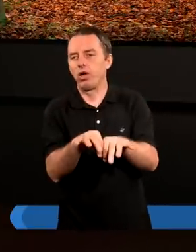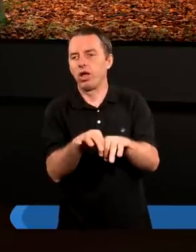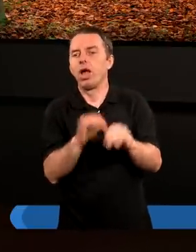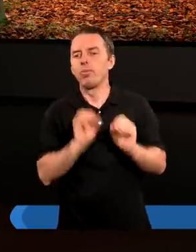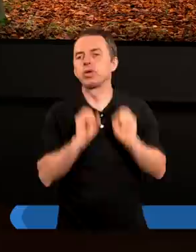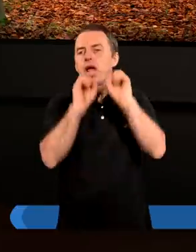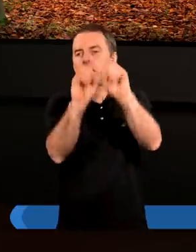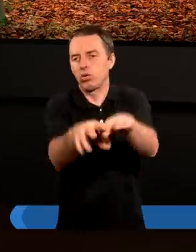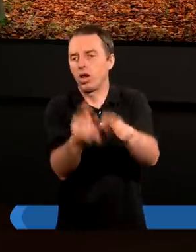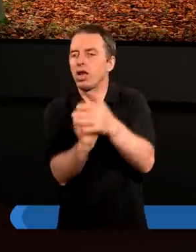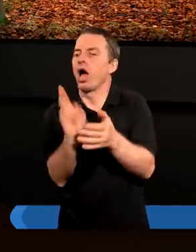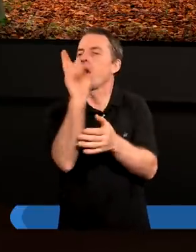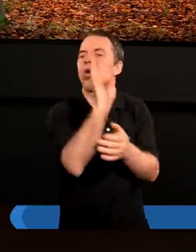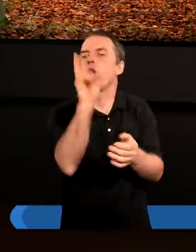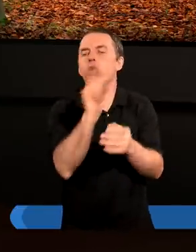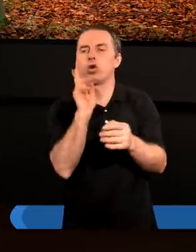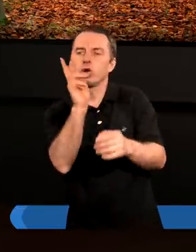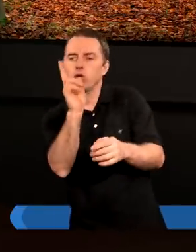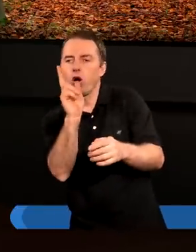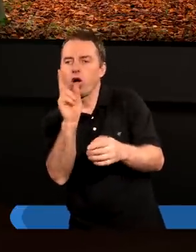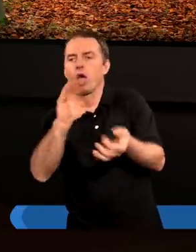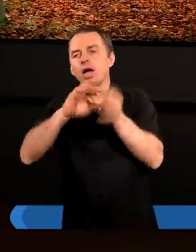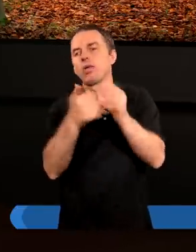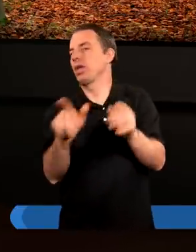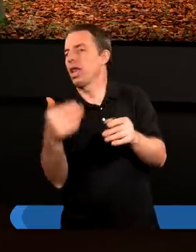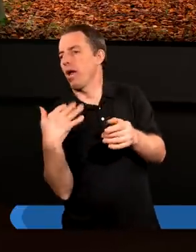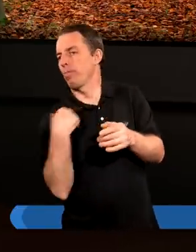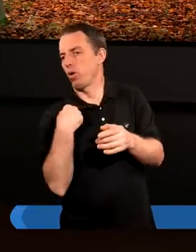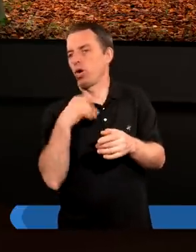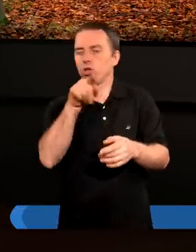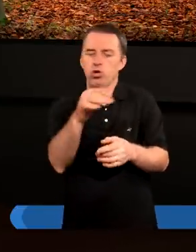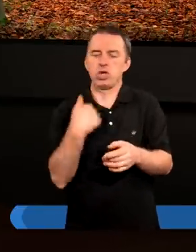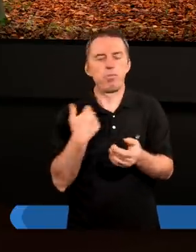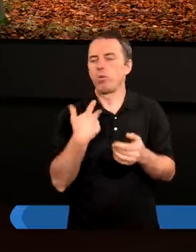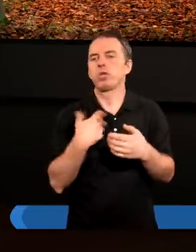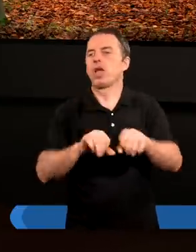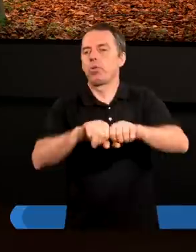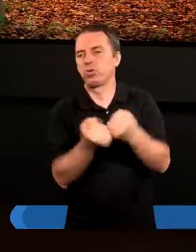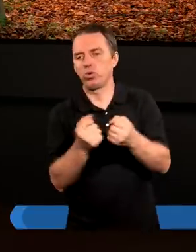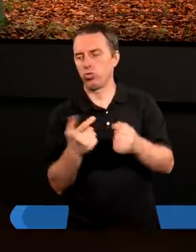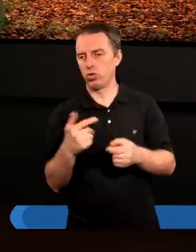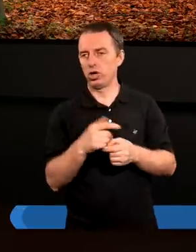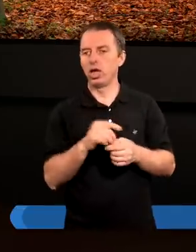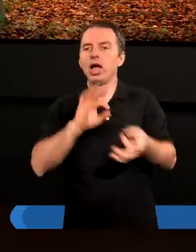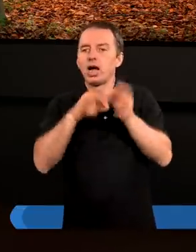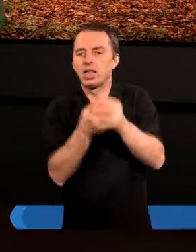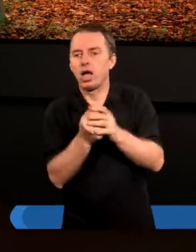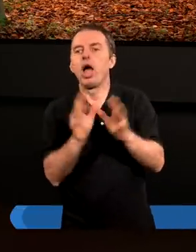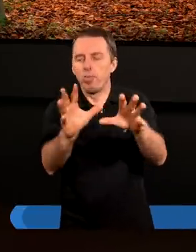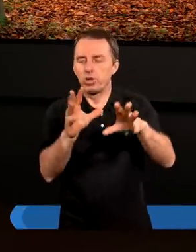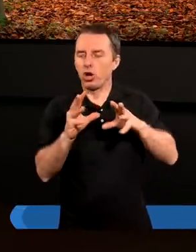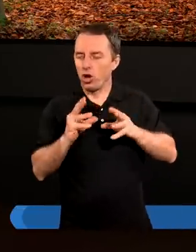przerzucali na kogoś, kto, no gdyby go nie było, to ja byłbym lepszy. Tylko gdy